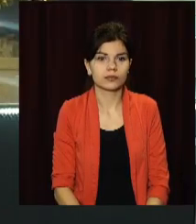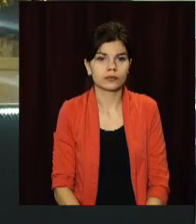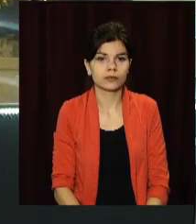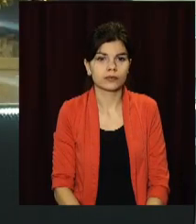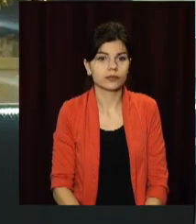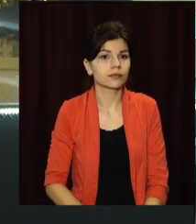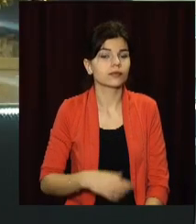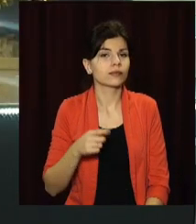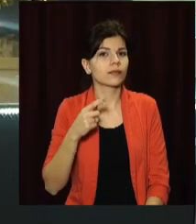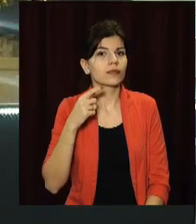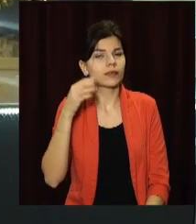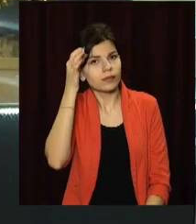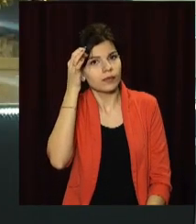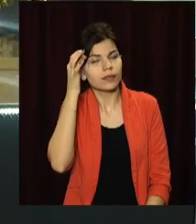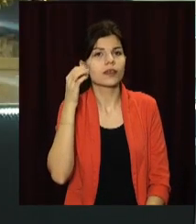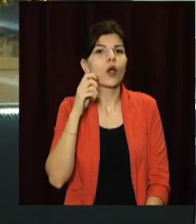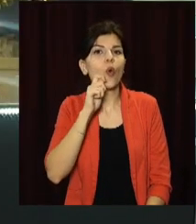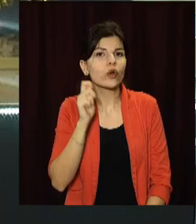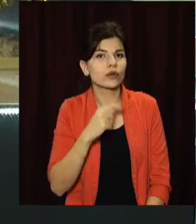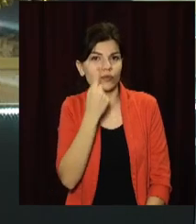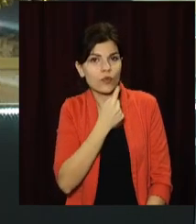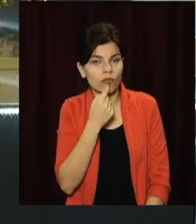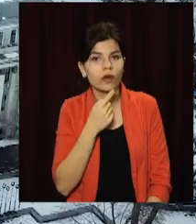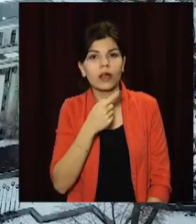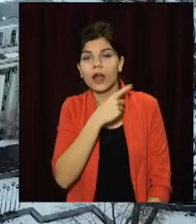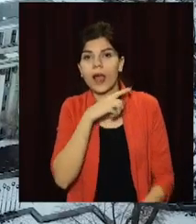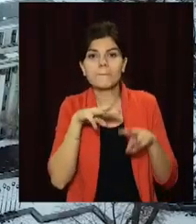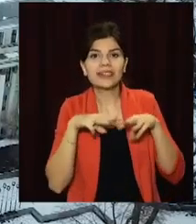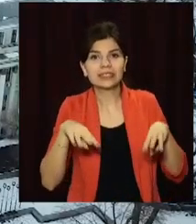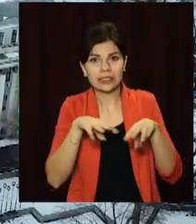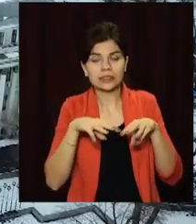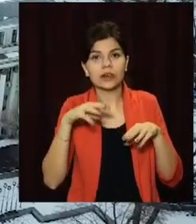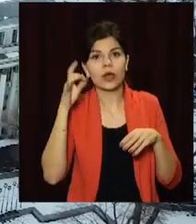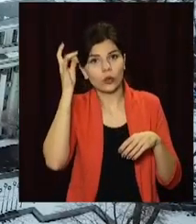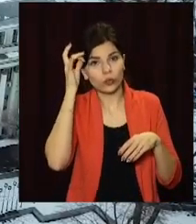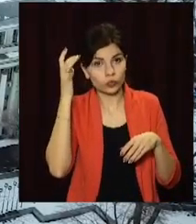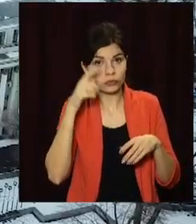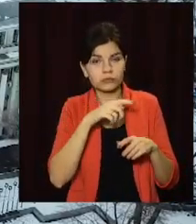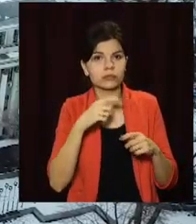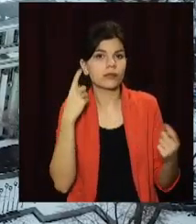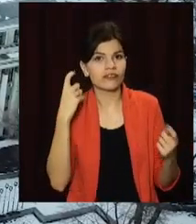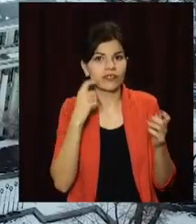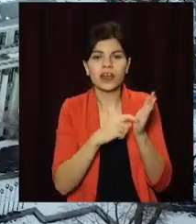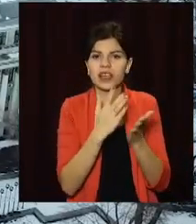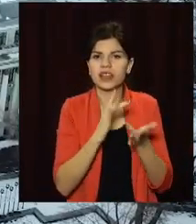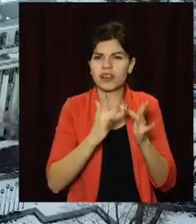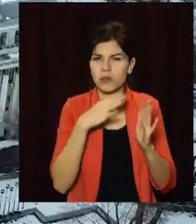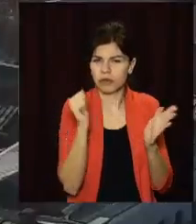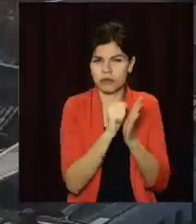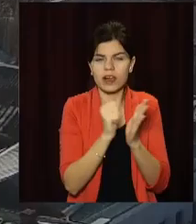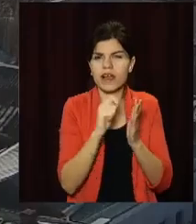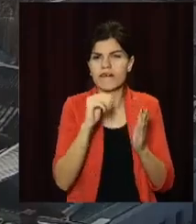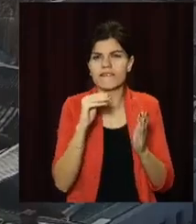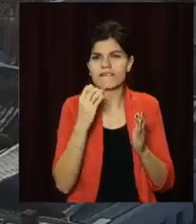Плекаємо мову. У Міністерстві культури розвіяли міфи та фейки навколо мовного закону. Там, кажуть, стосується він